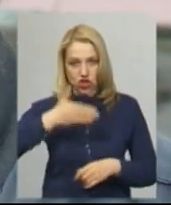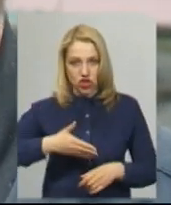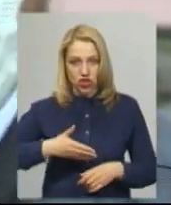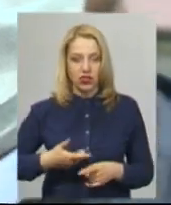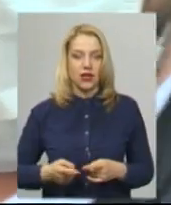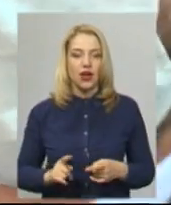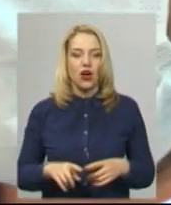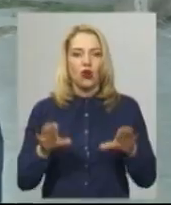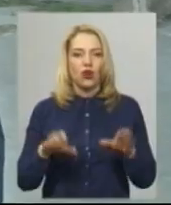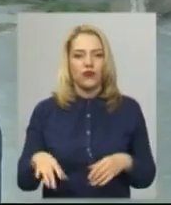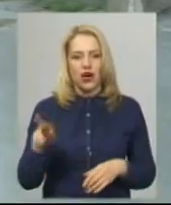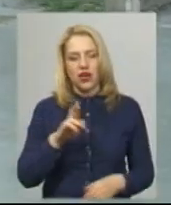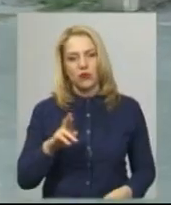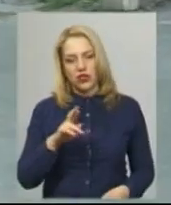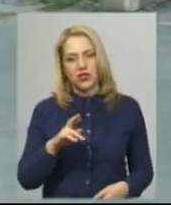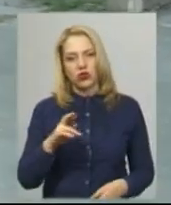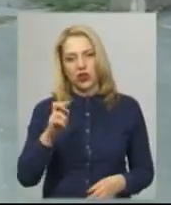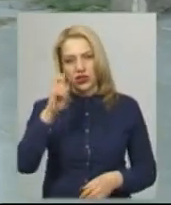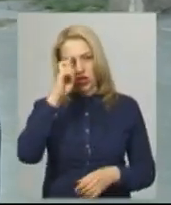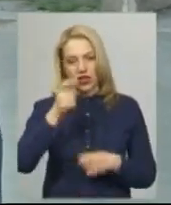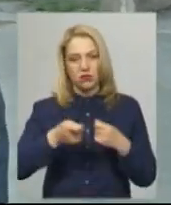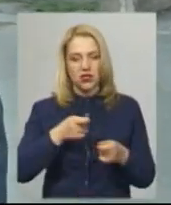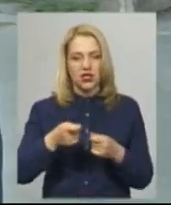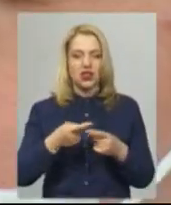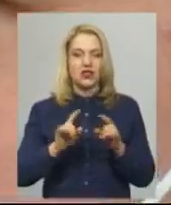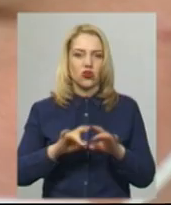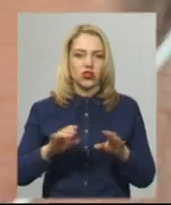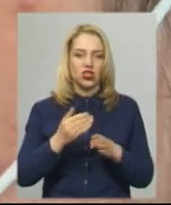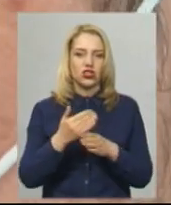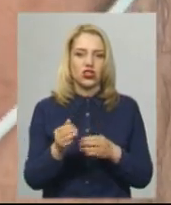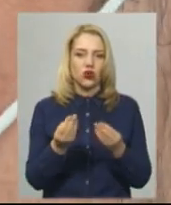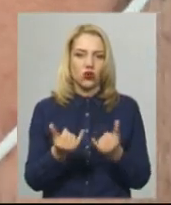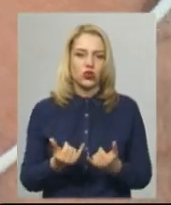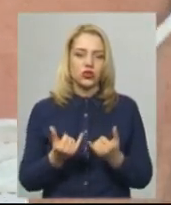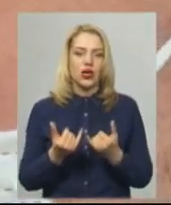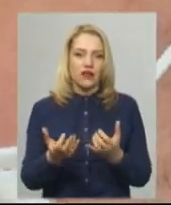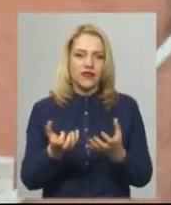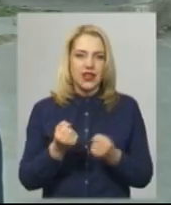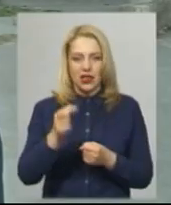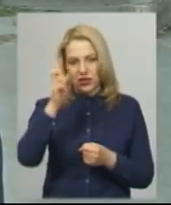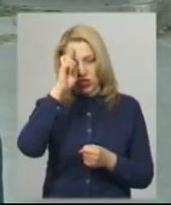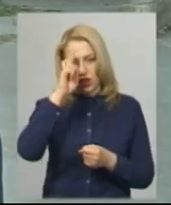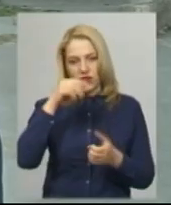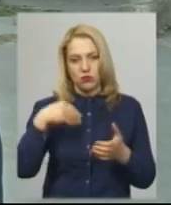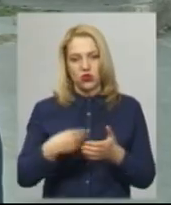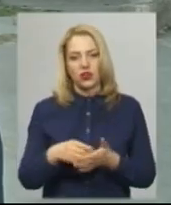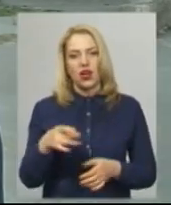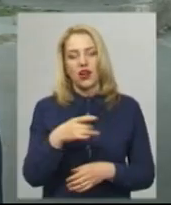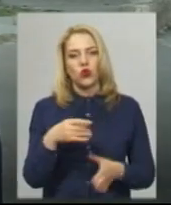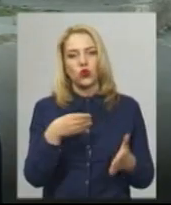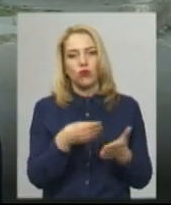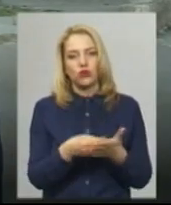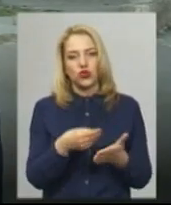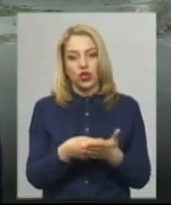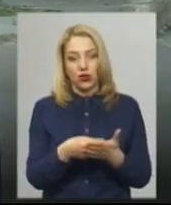Ярмоленецької районної державної адміністрації Василь Гуманю каже, частину грошей на засоби захисту взяли з державного бюджету. З районного бюджету